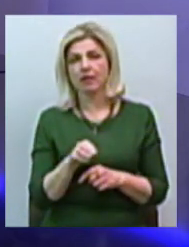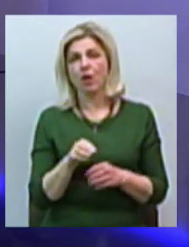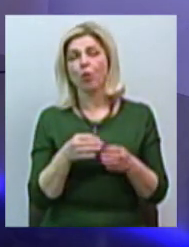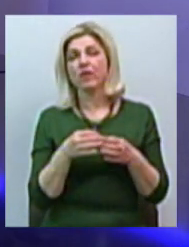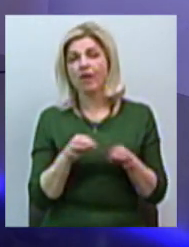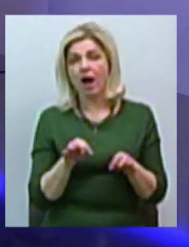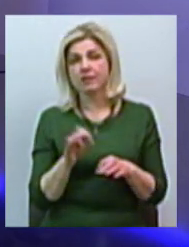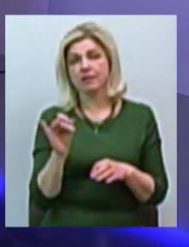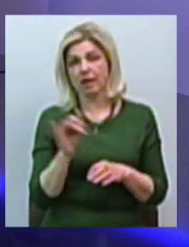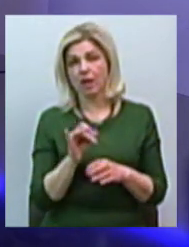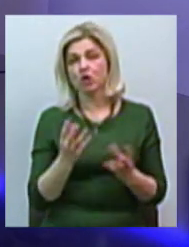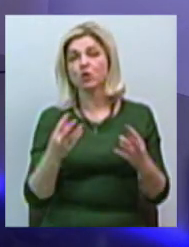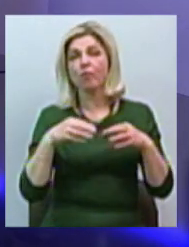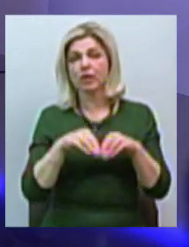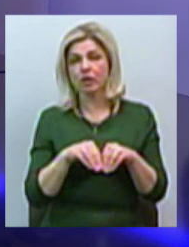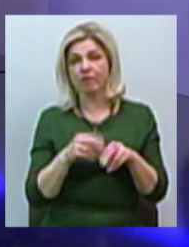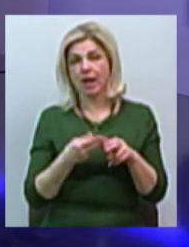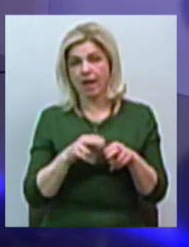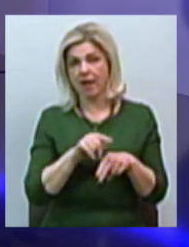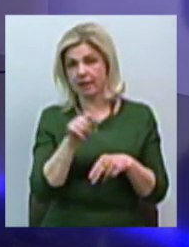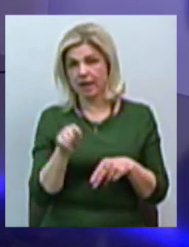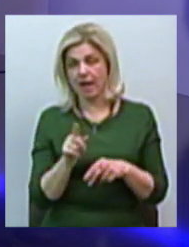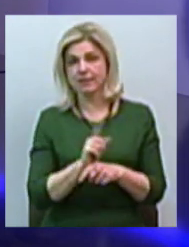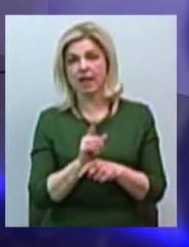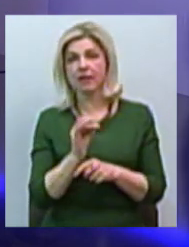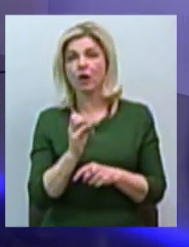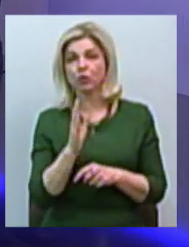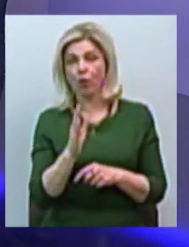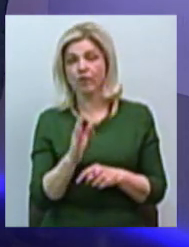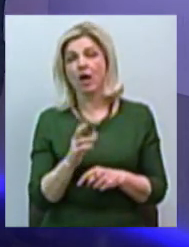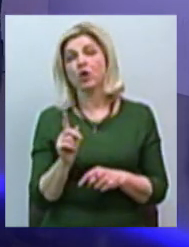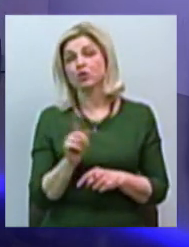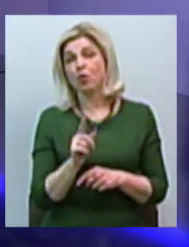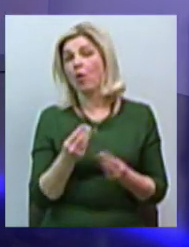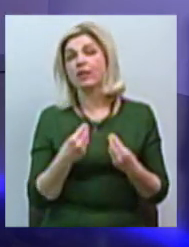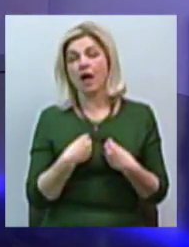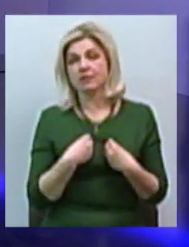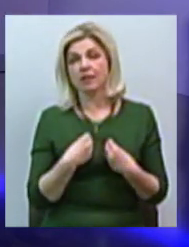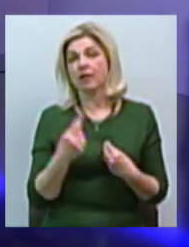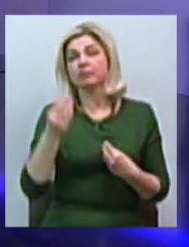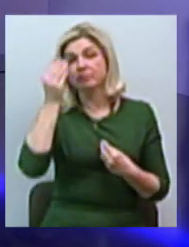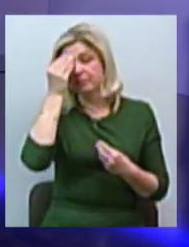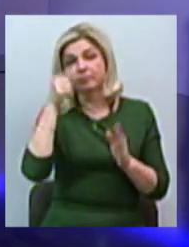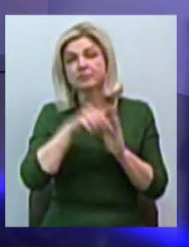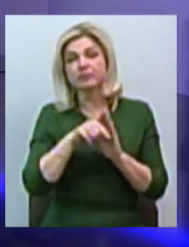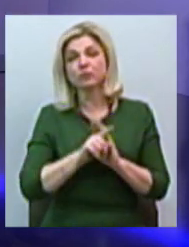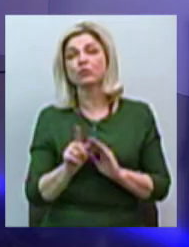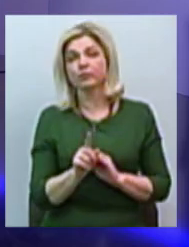совмістимість, совміщаємость цих стандартів. Тобто, що воно даст? Воно даст то, що